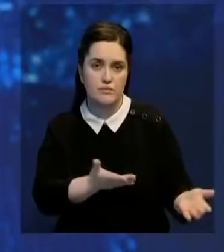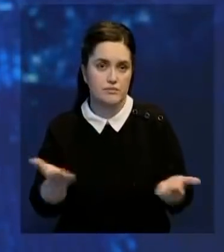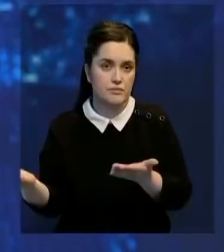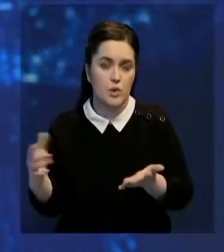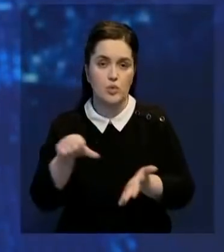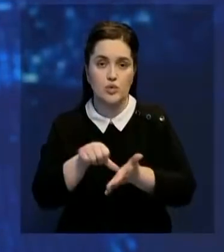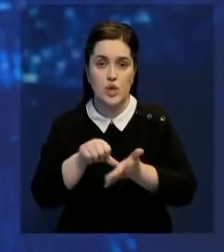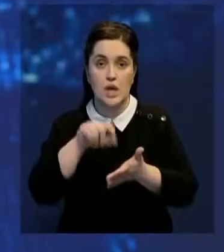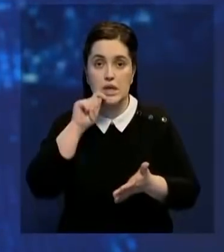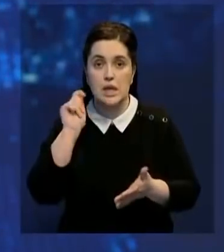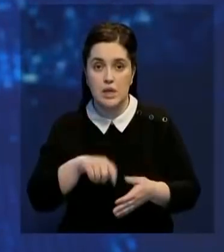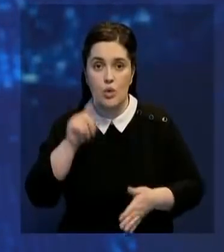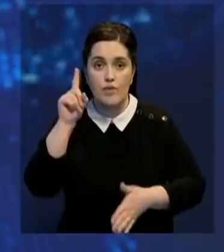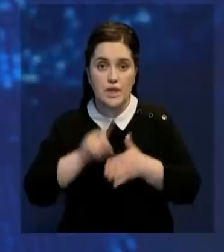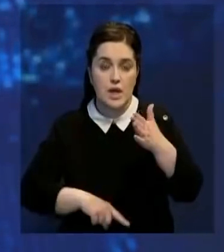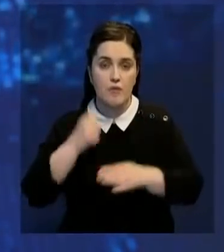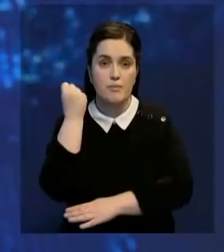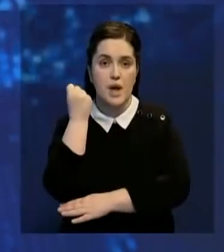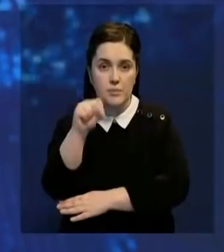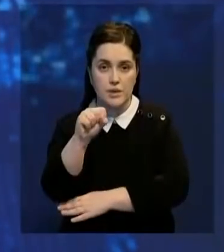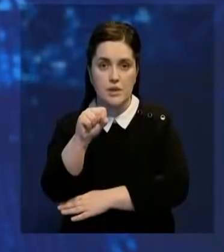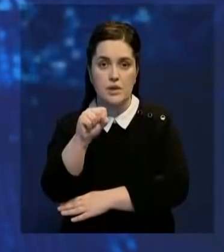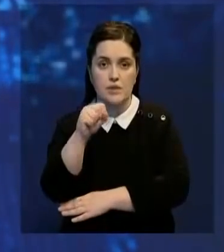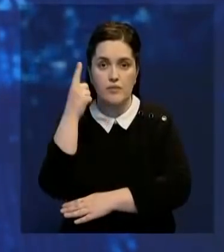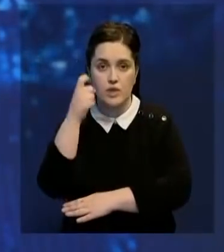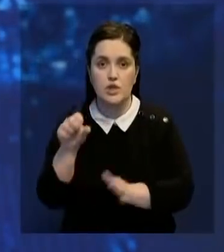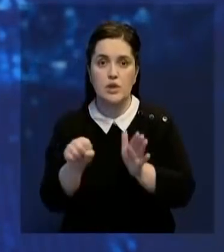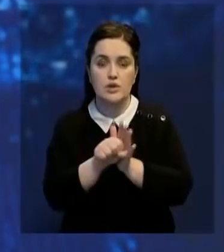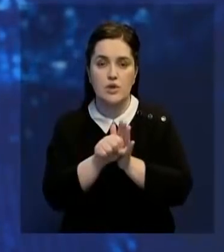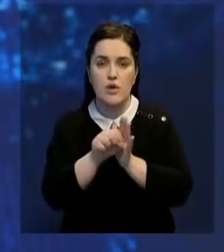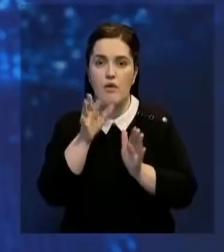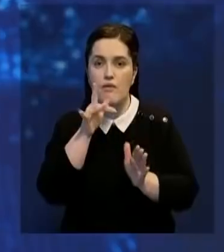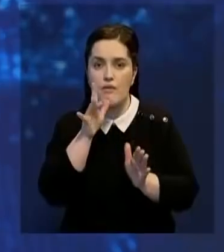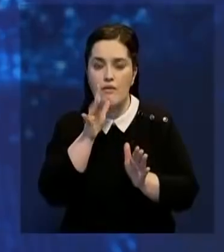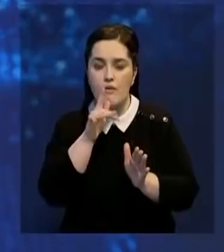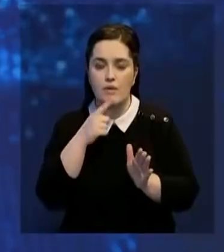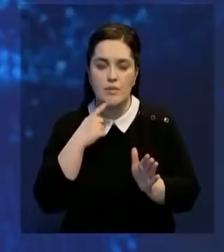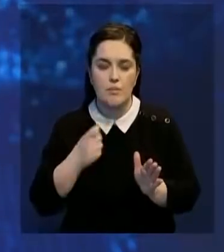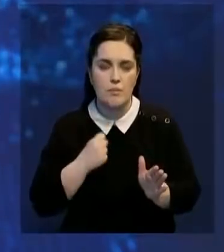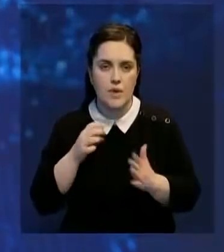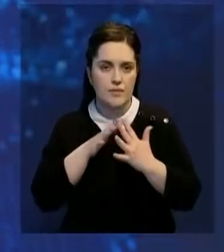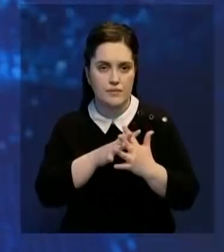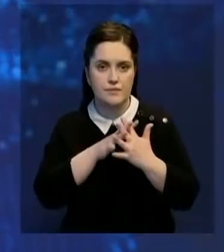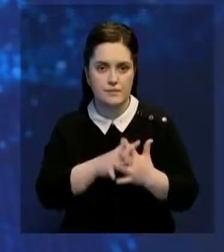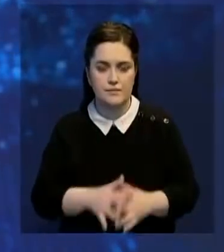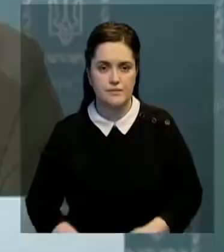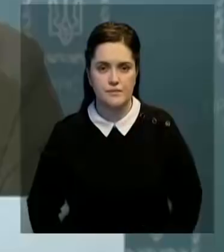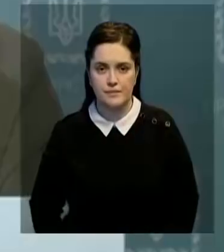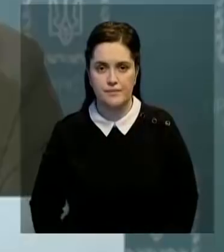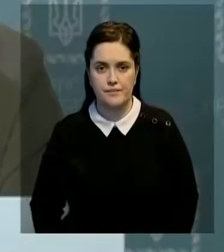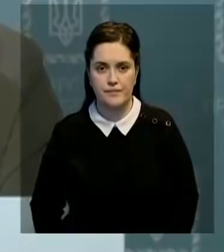войны. Глава Украины также выразил уверенность в победе и озвучил число погибших во время боевых действий.